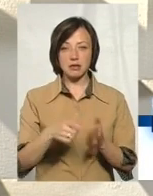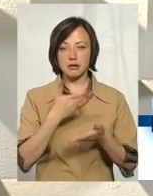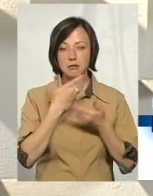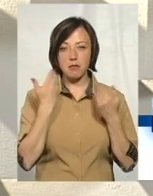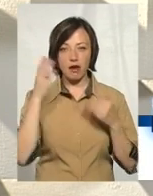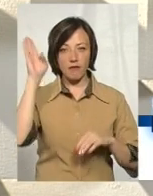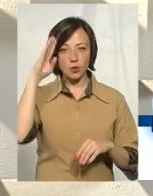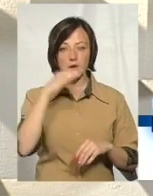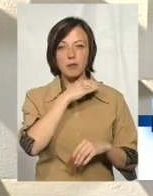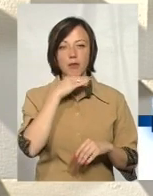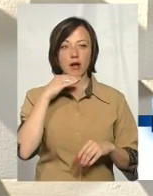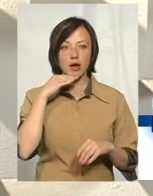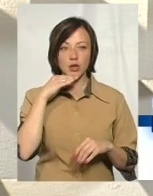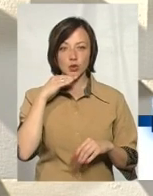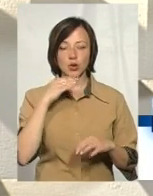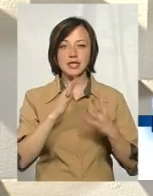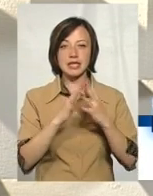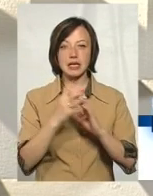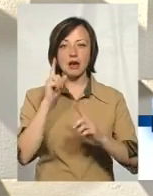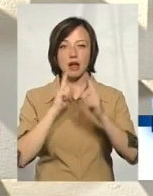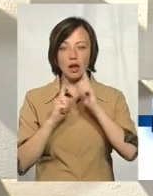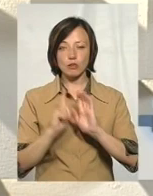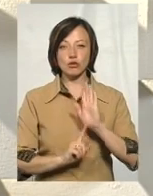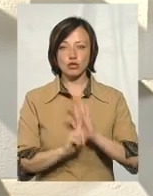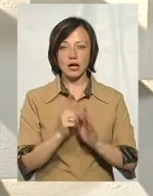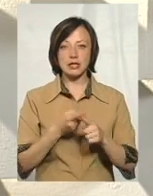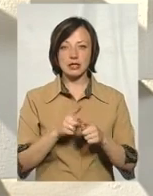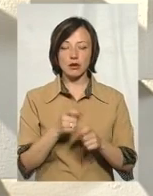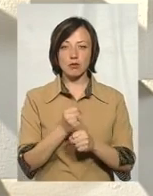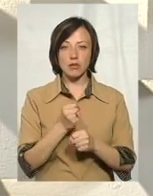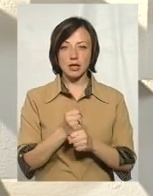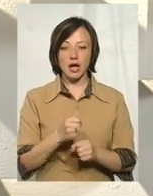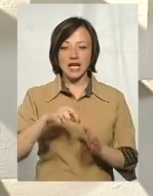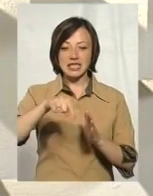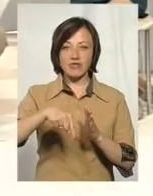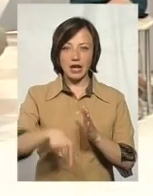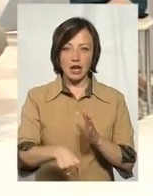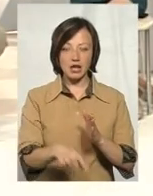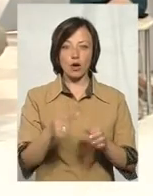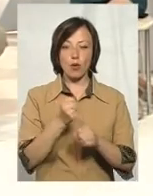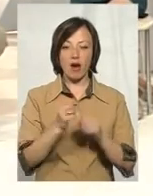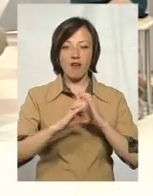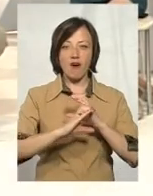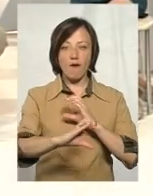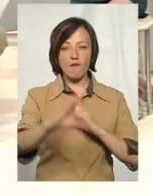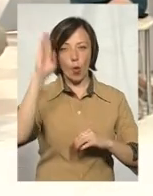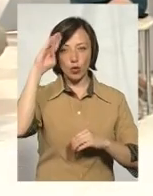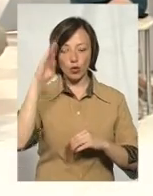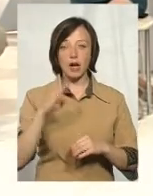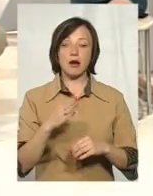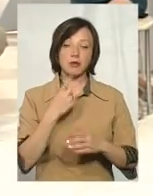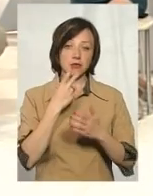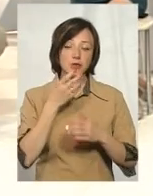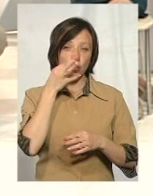води, багато ОТГ і багато сільських рад вже почали це робити, сверляють і проводять водогони. І практика показує, що проводити